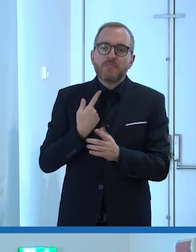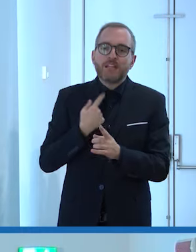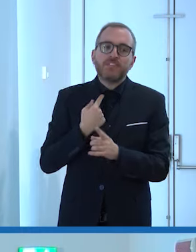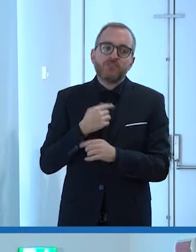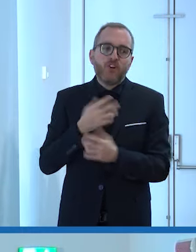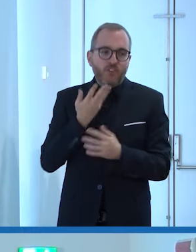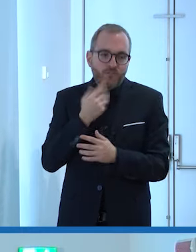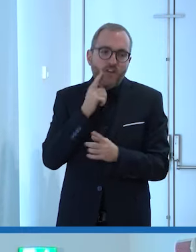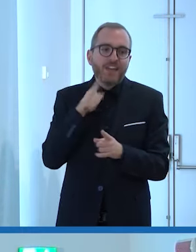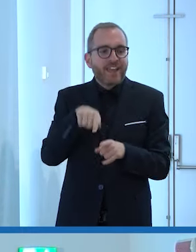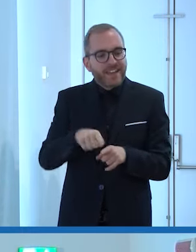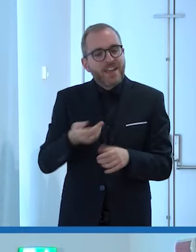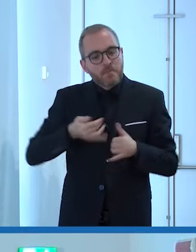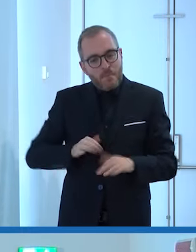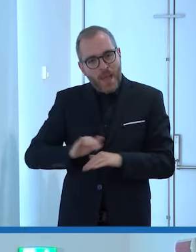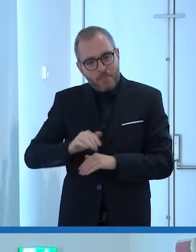crescesse forte come te